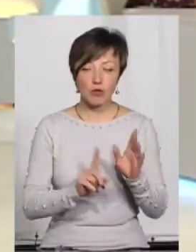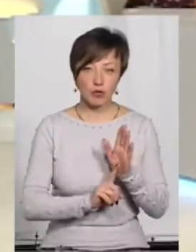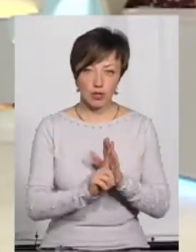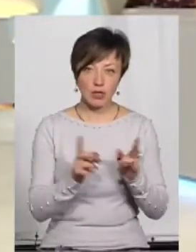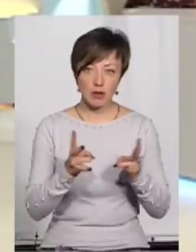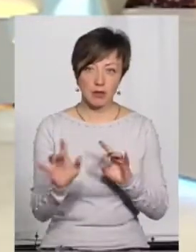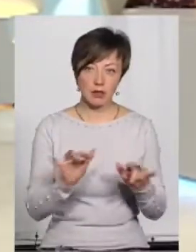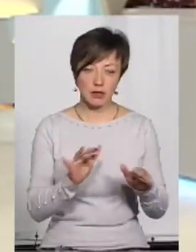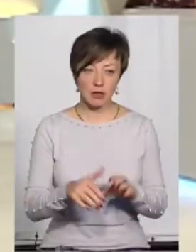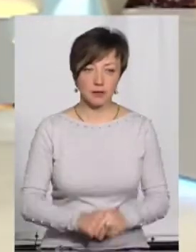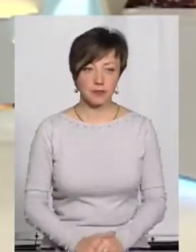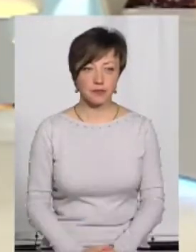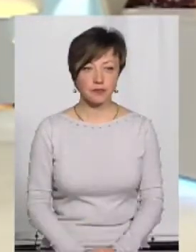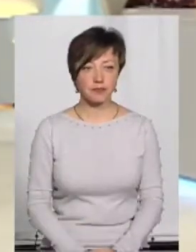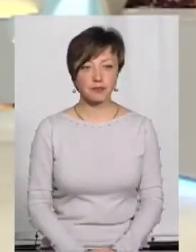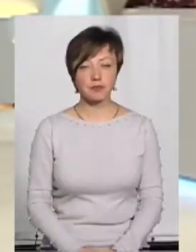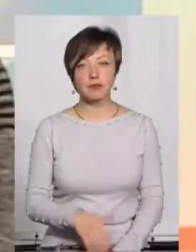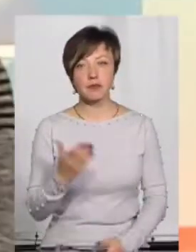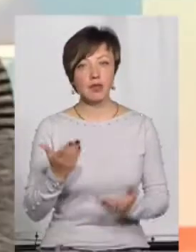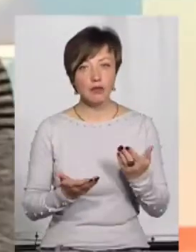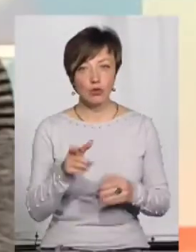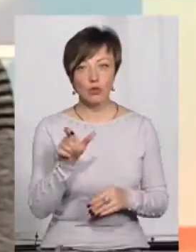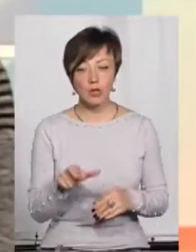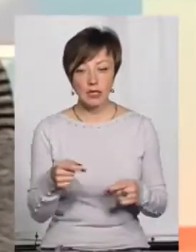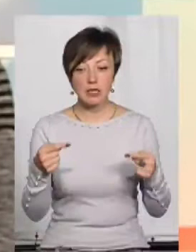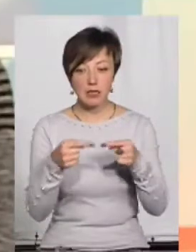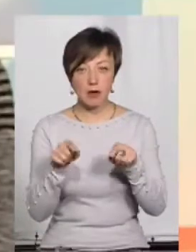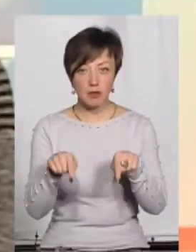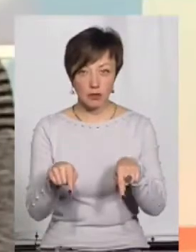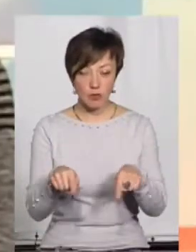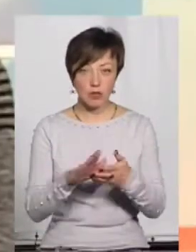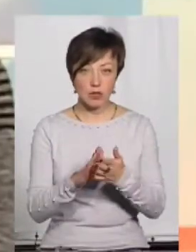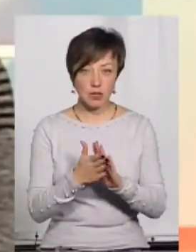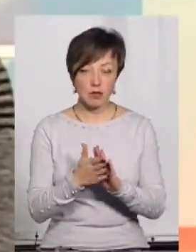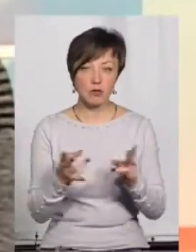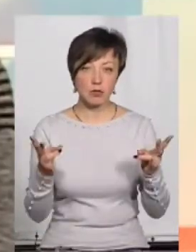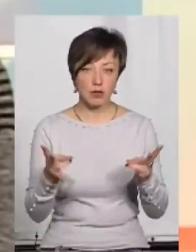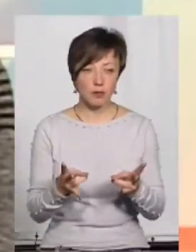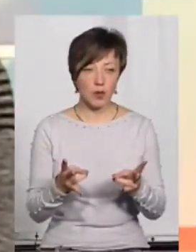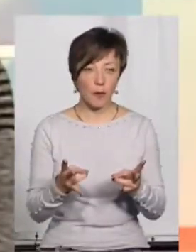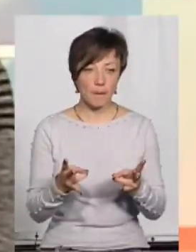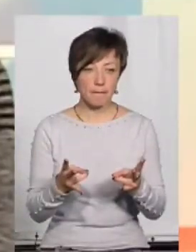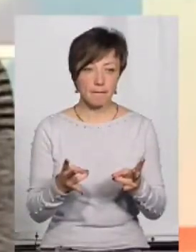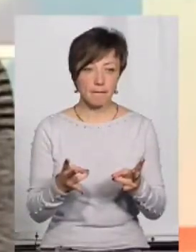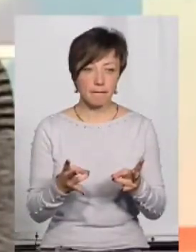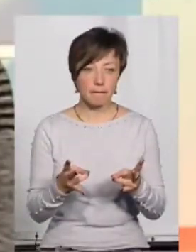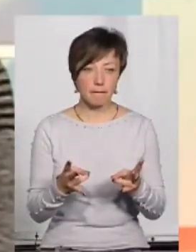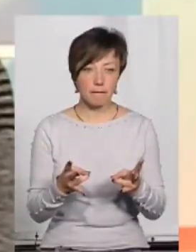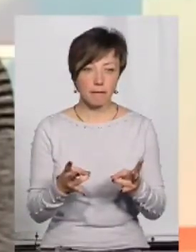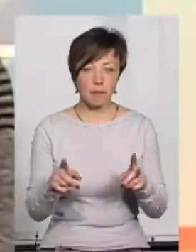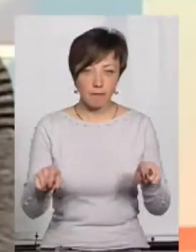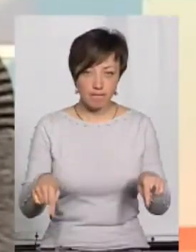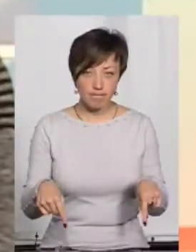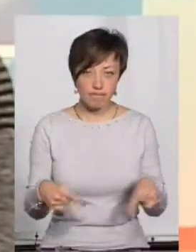чогось починати, треба діяти. Якимось чином, ну, а якщо людина саме знаходиться в цьому стані, то потрібно вийти з цього